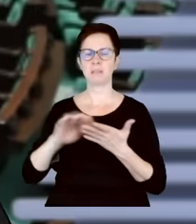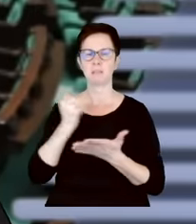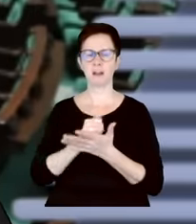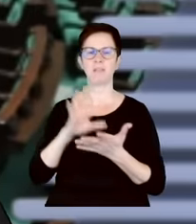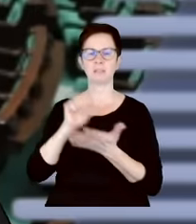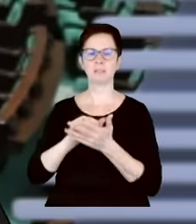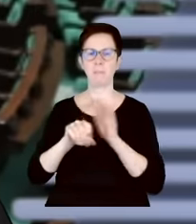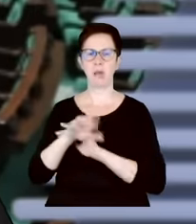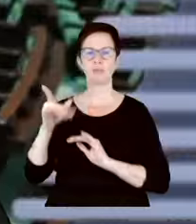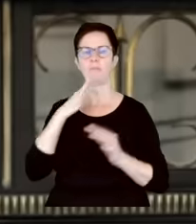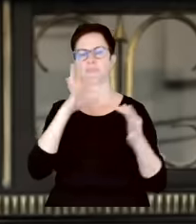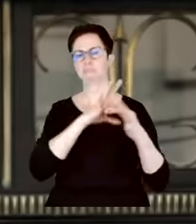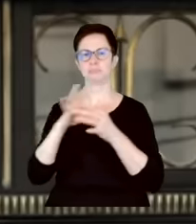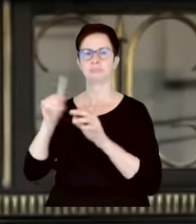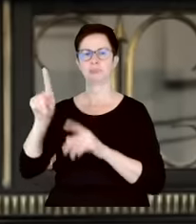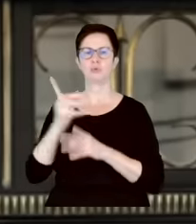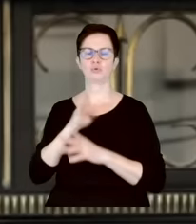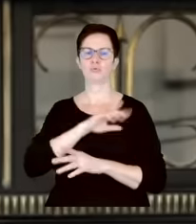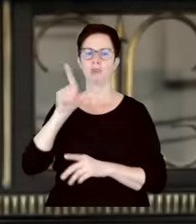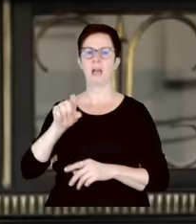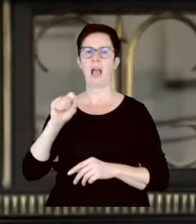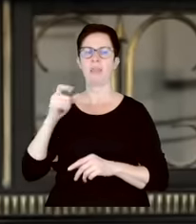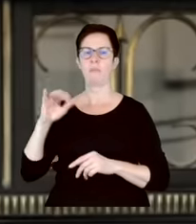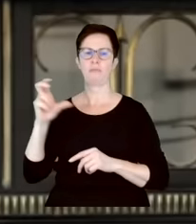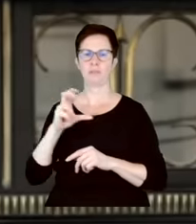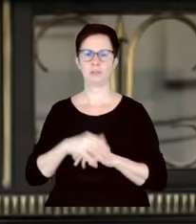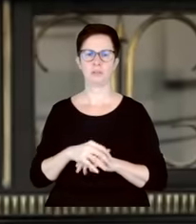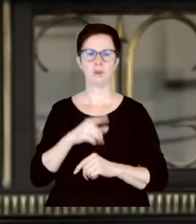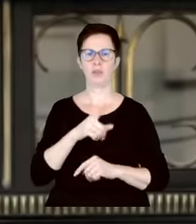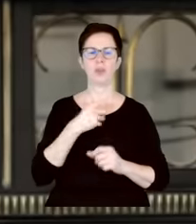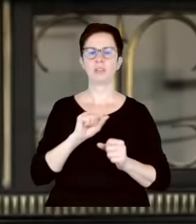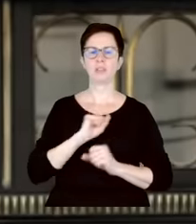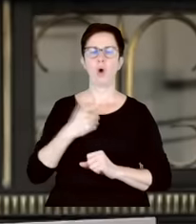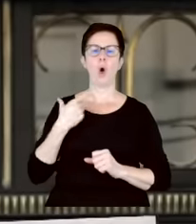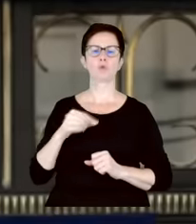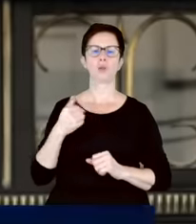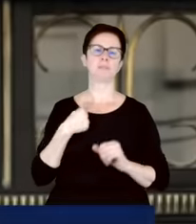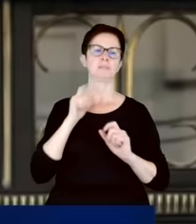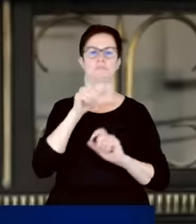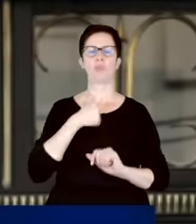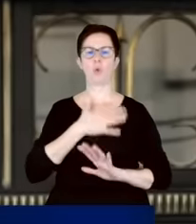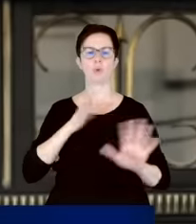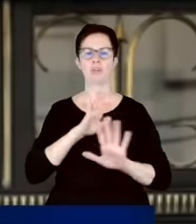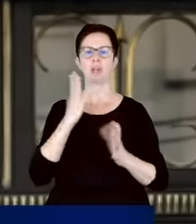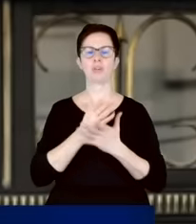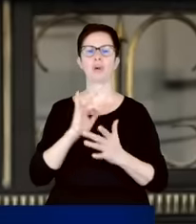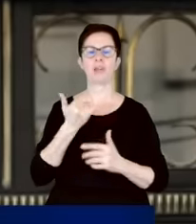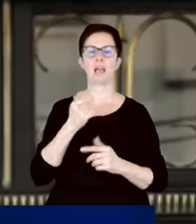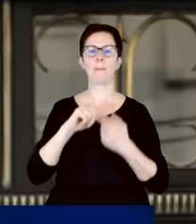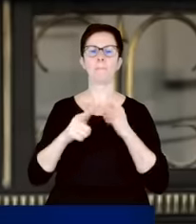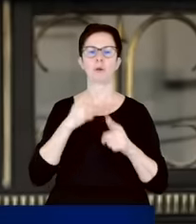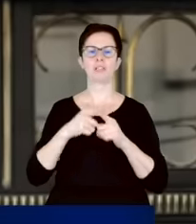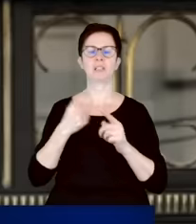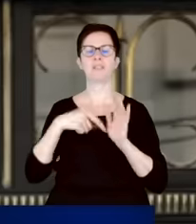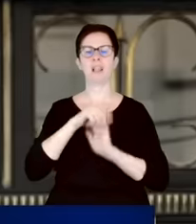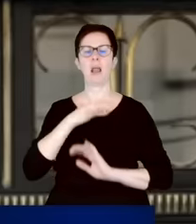pamięci Adamowicza. Panie redaktorze, to po pierwsze to nie jest kwestia osobistego urazu, tylko to jest kwestia tego, jaką politykę wobec Konfederacji czy wobec osób, które miały odmienne